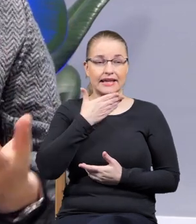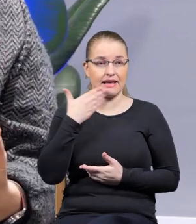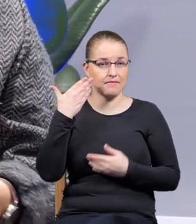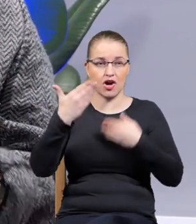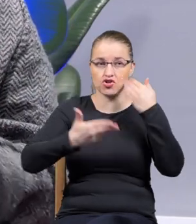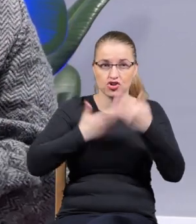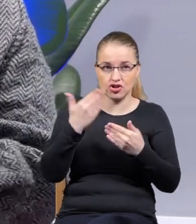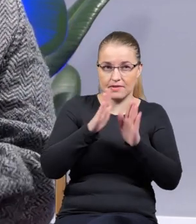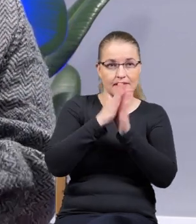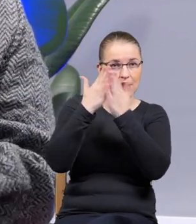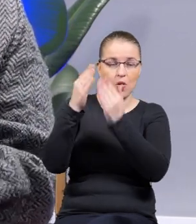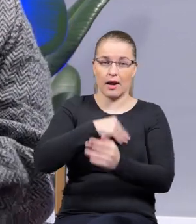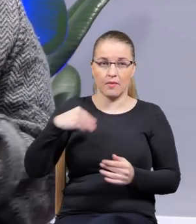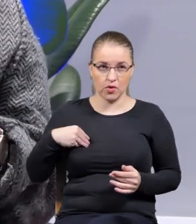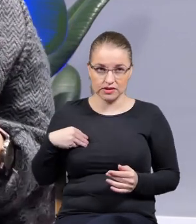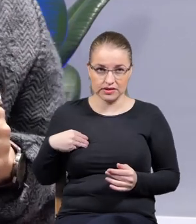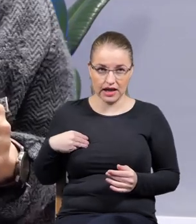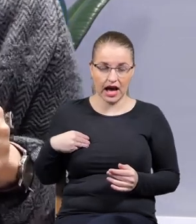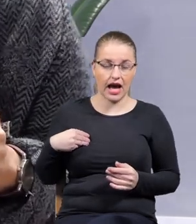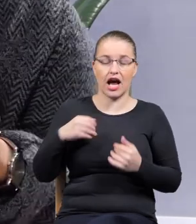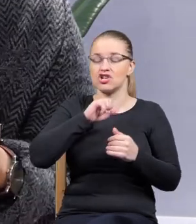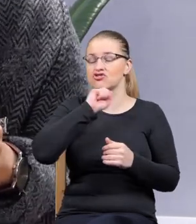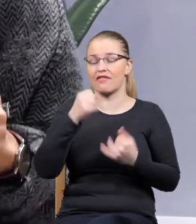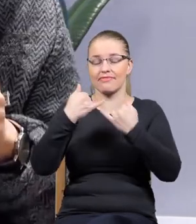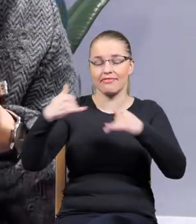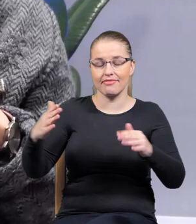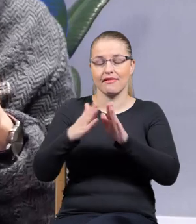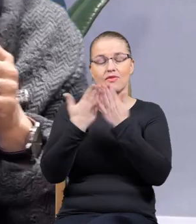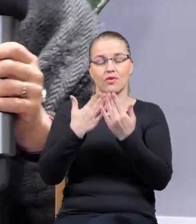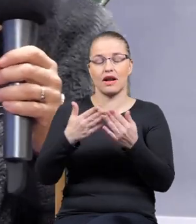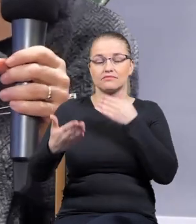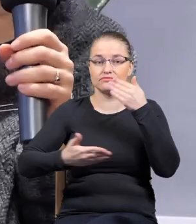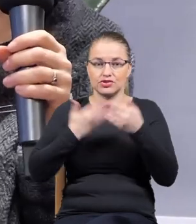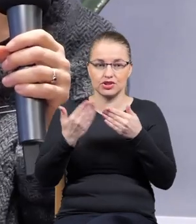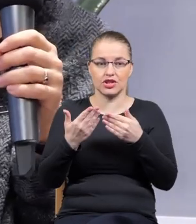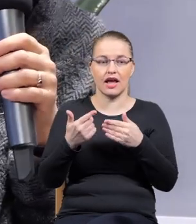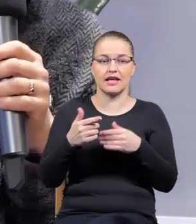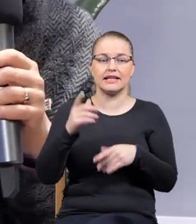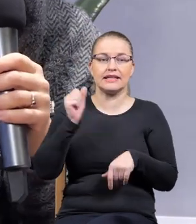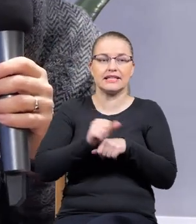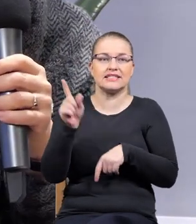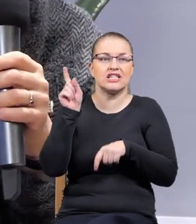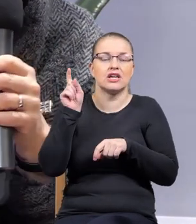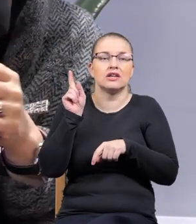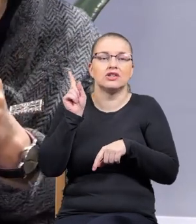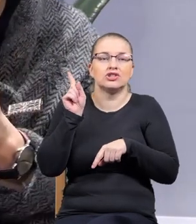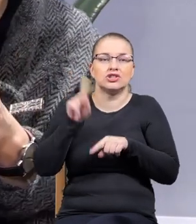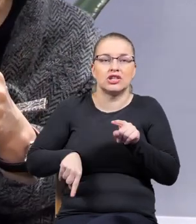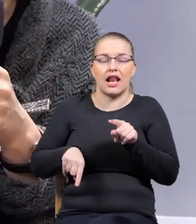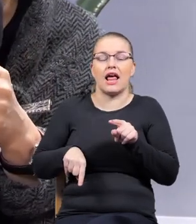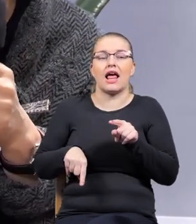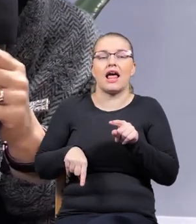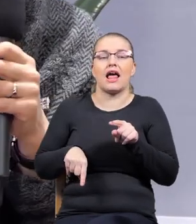literaturze ani żadnej literaturze, żeby było tak źle, żebyśmy się musieli zająć przetrwaniem i wtedy nie zajmować się